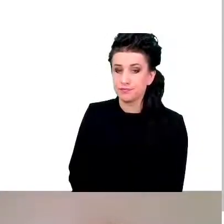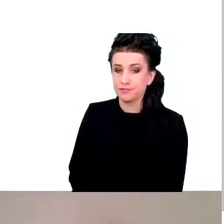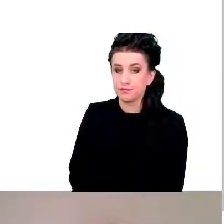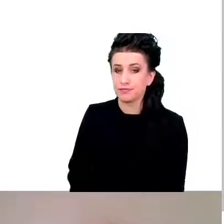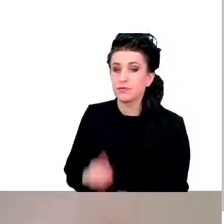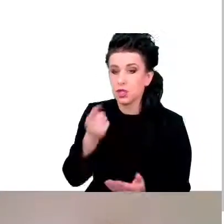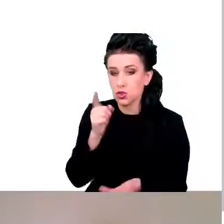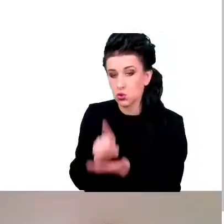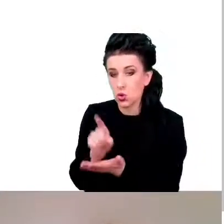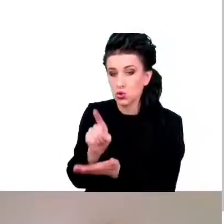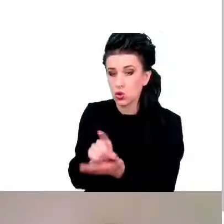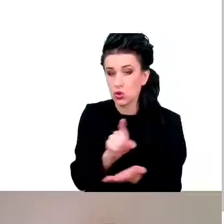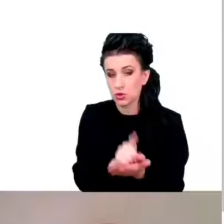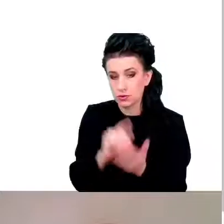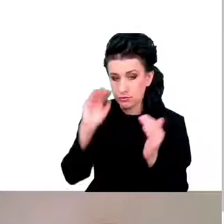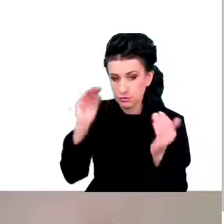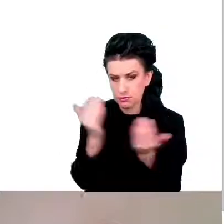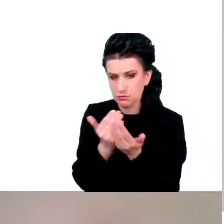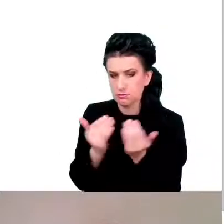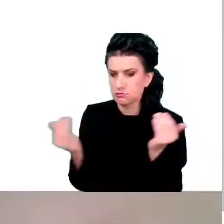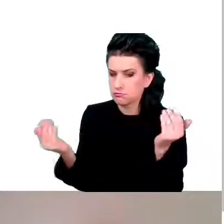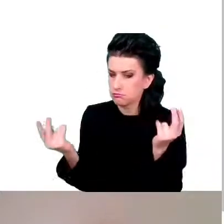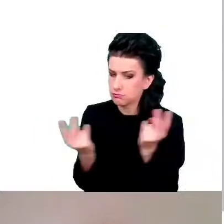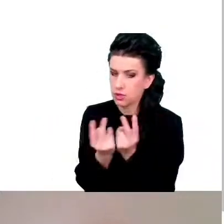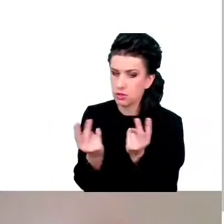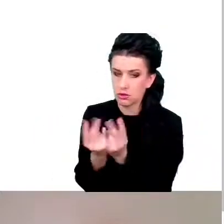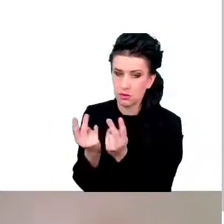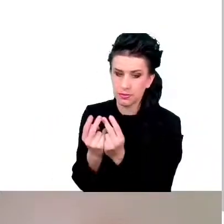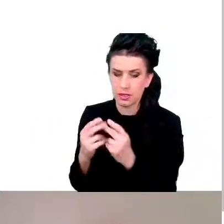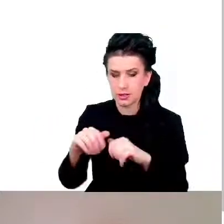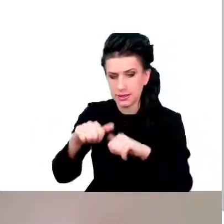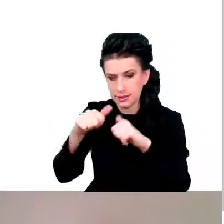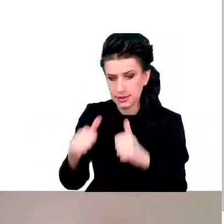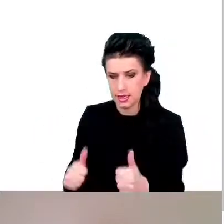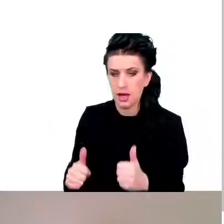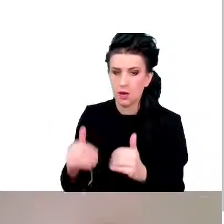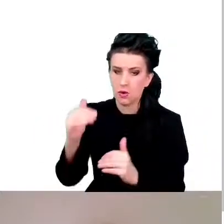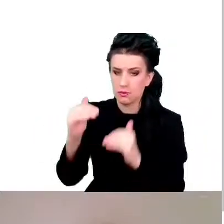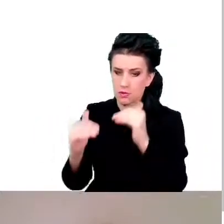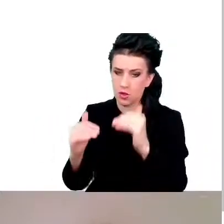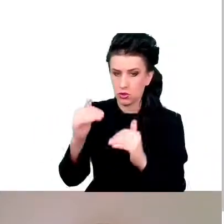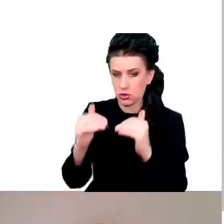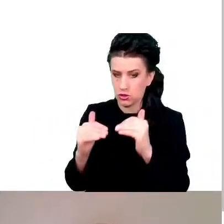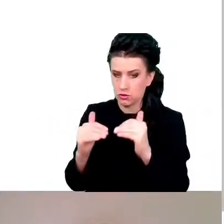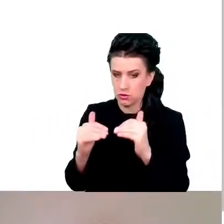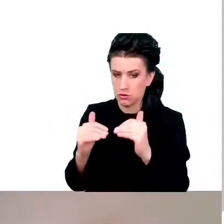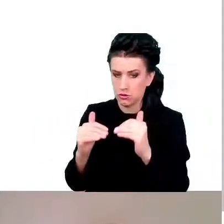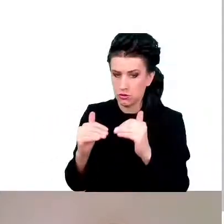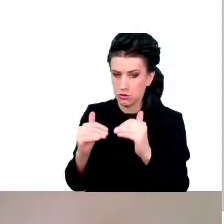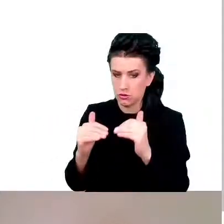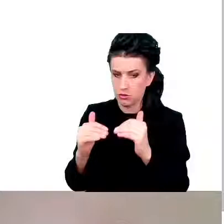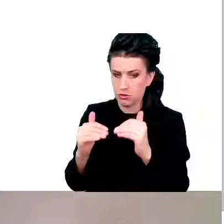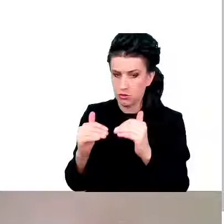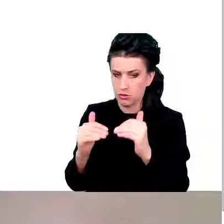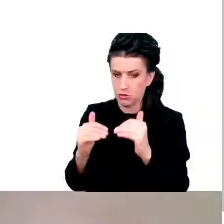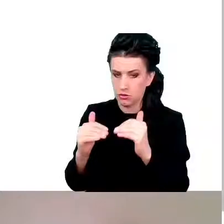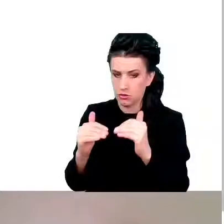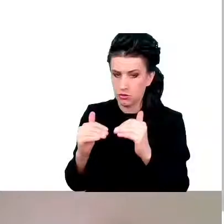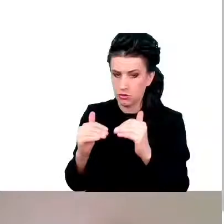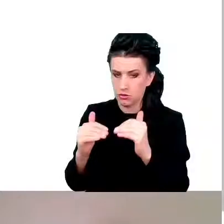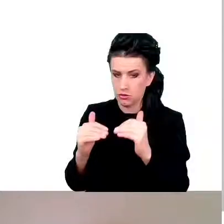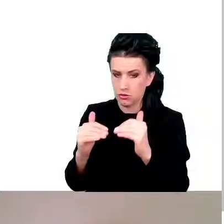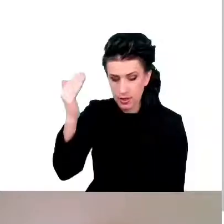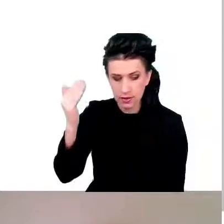pozostają na podobnym poziomie, na stałym poziomie. I to przede wszystkim są wyuczone umiejętności. To